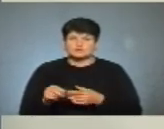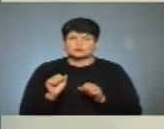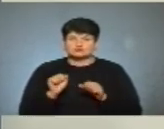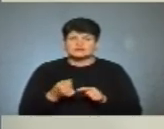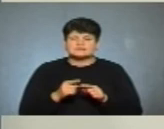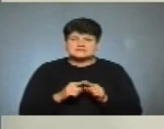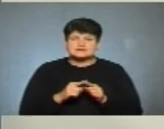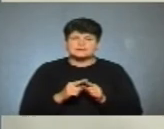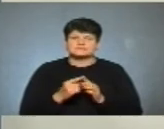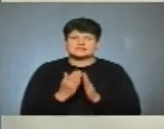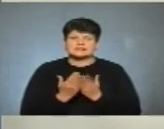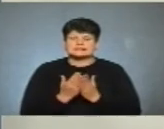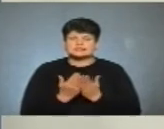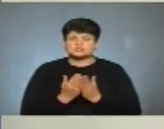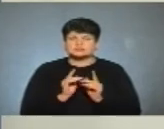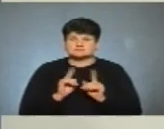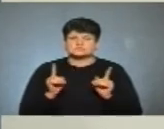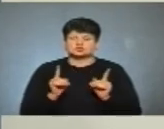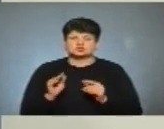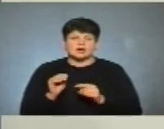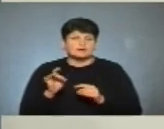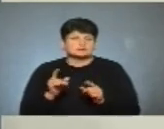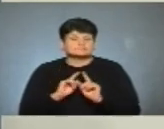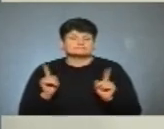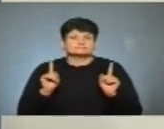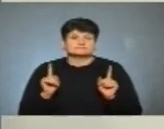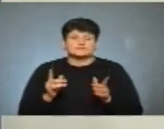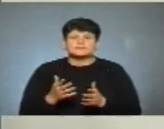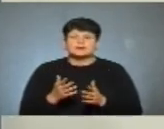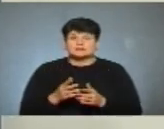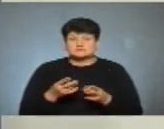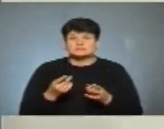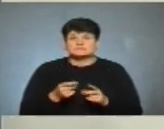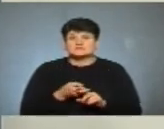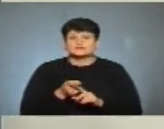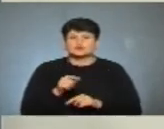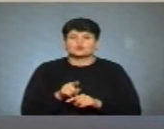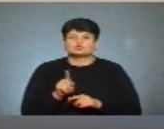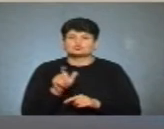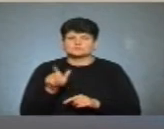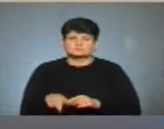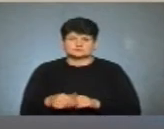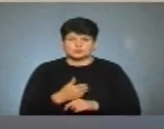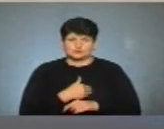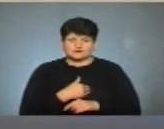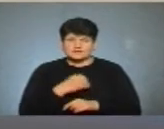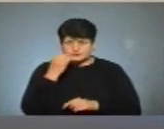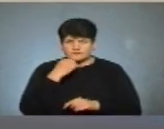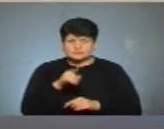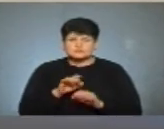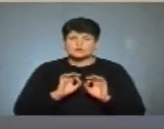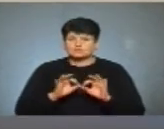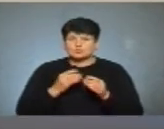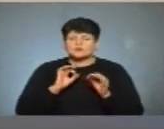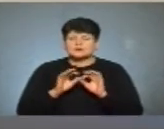книжка програмного характеру, жанрова книжечка, в залежності від того, що читач хоче. Дякую вам за розмову та за роз'яснення.